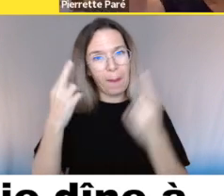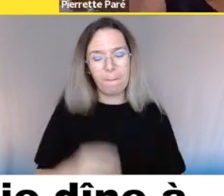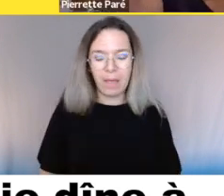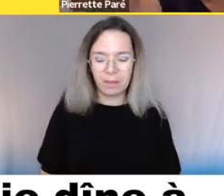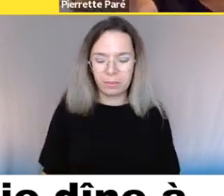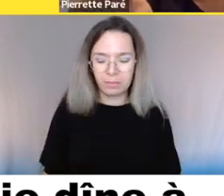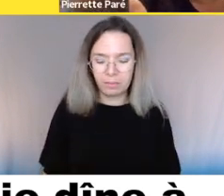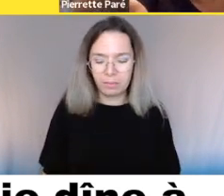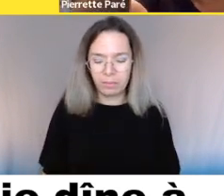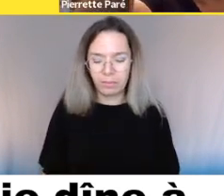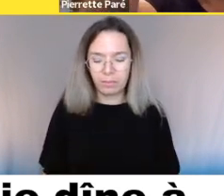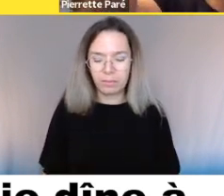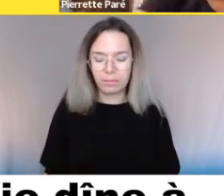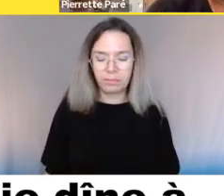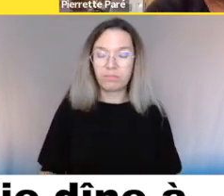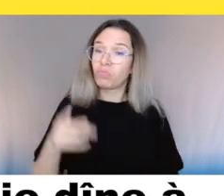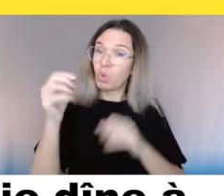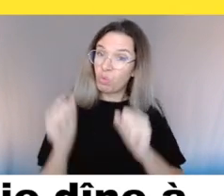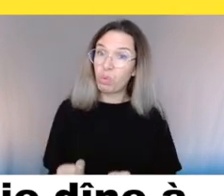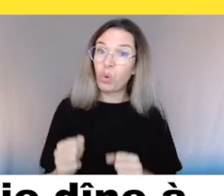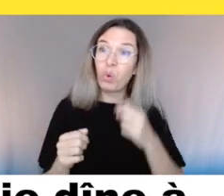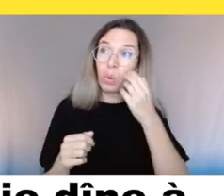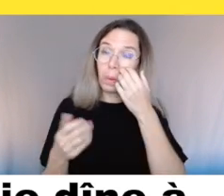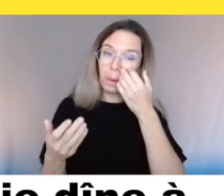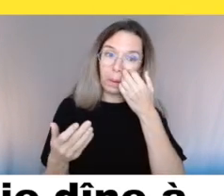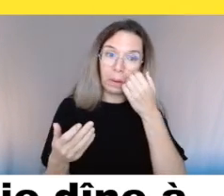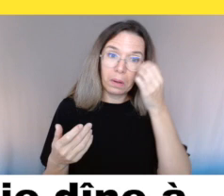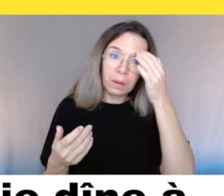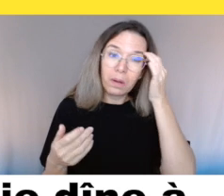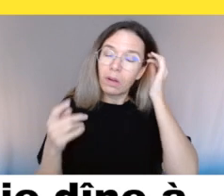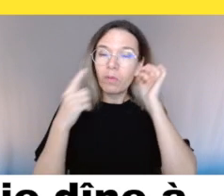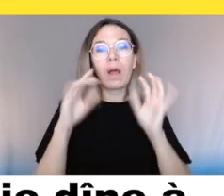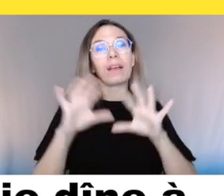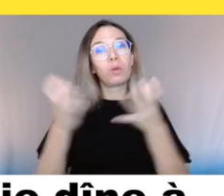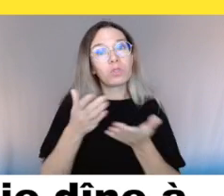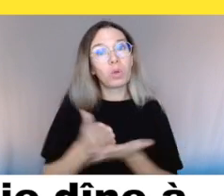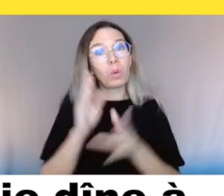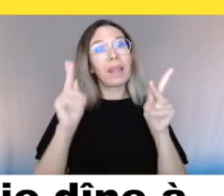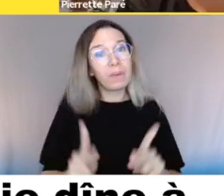pour que tu étais pour être comme l'autre, c'était pas si pique. Ben non, une autre machine. Oui.